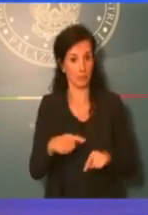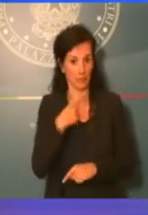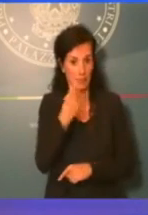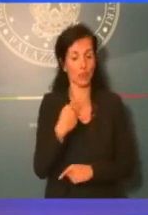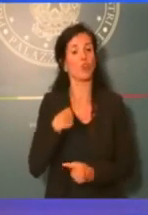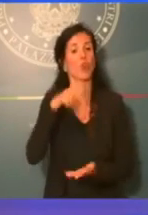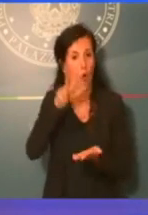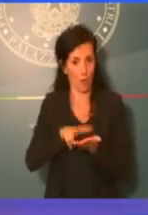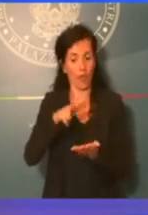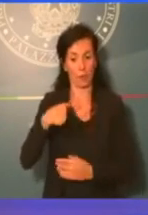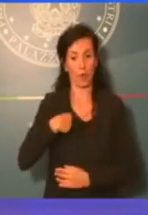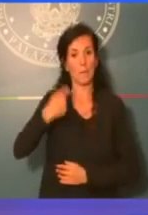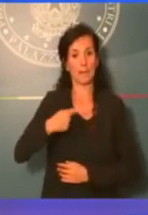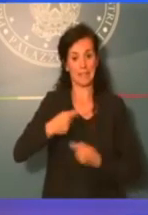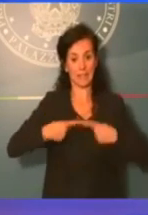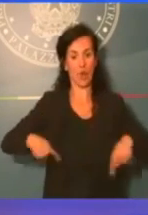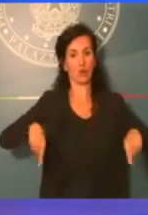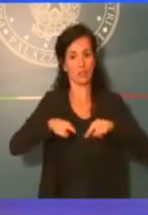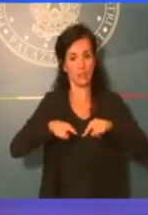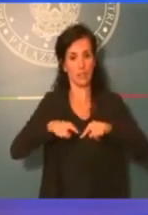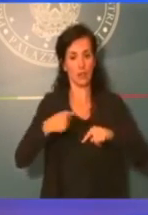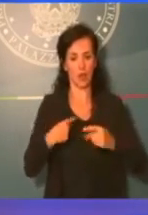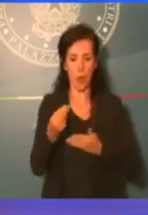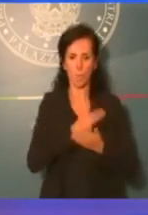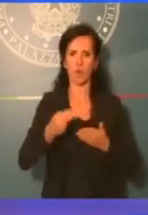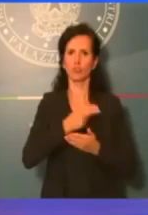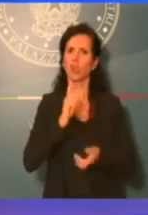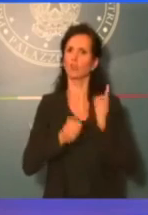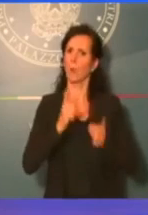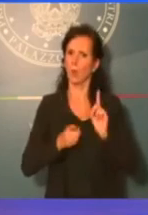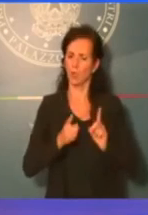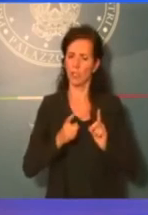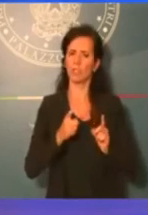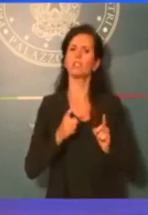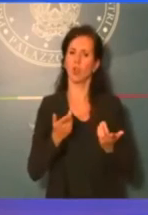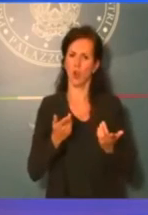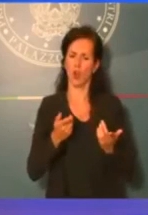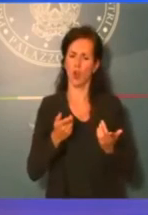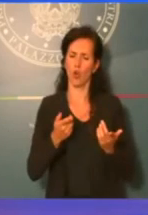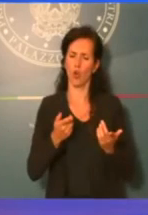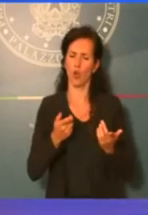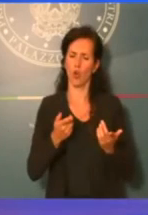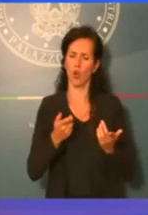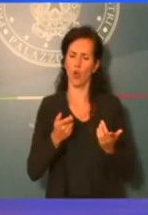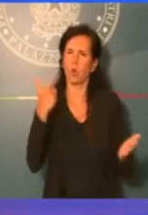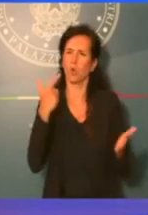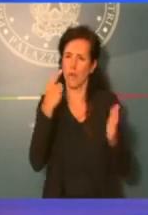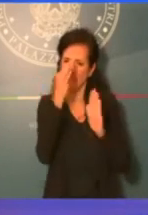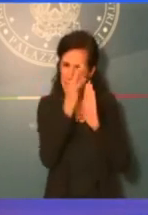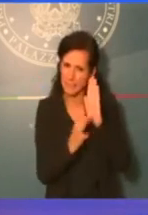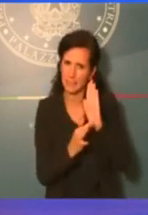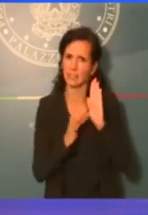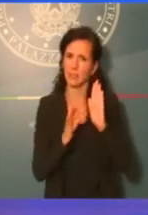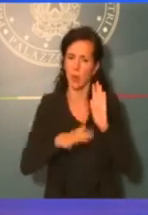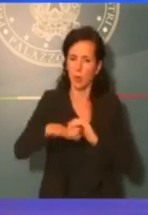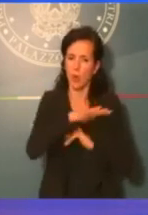come Presidente del Consiglio, che sta portando avanti un progetto politico, secondo me molto caratterizzato e connotato sul piano politico,